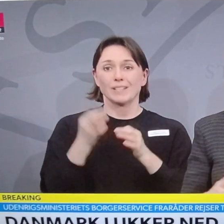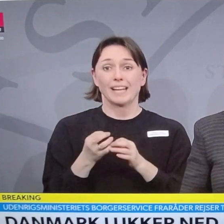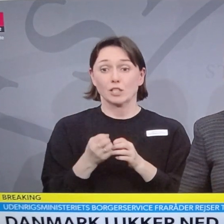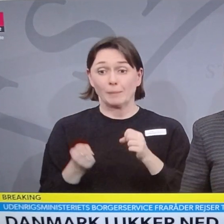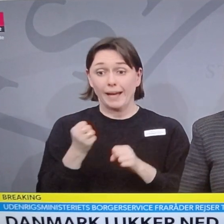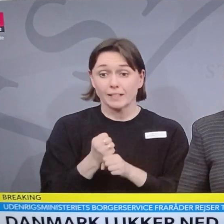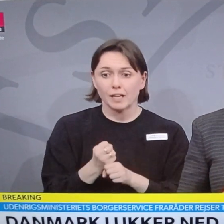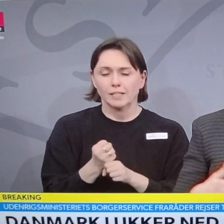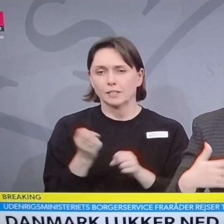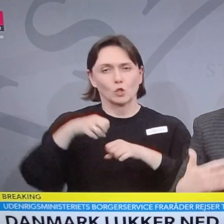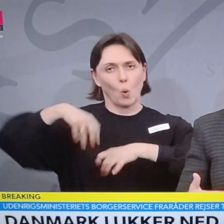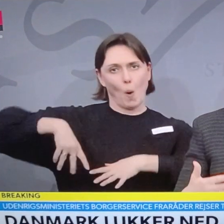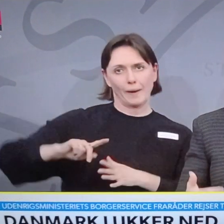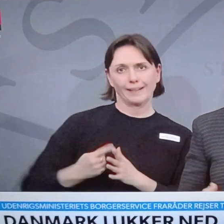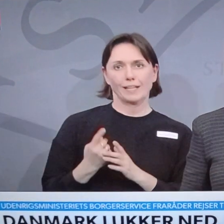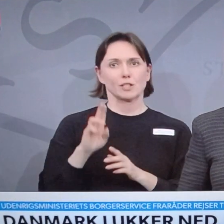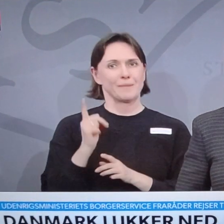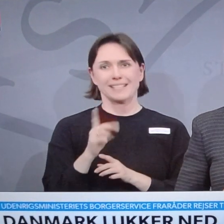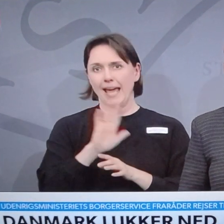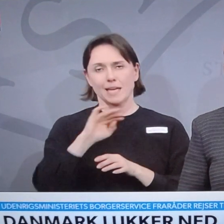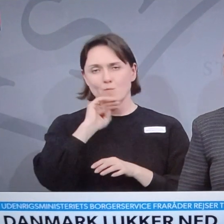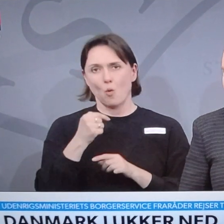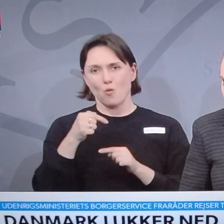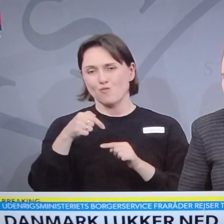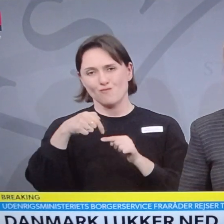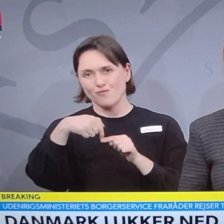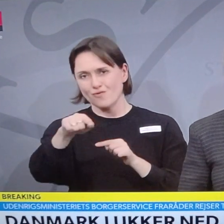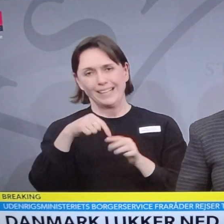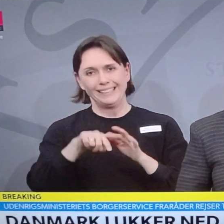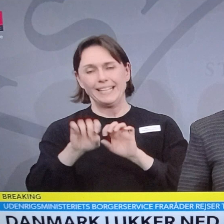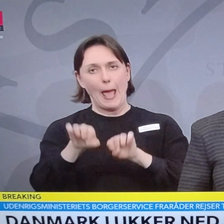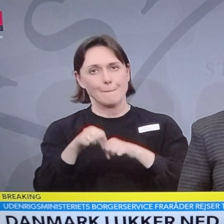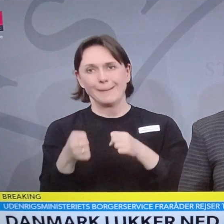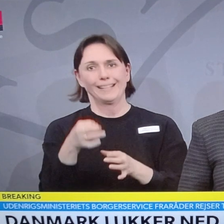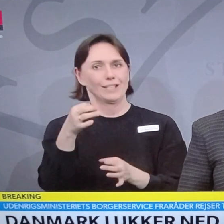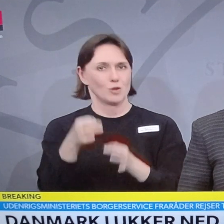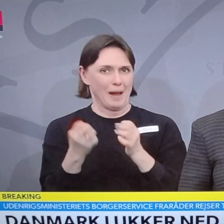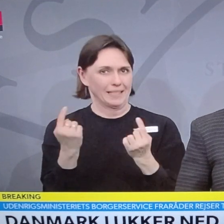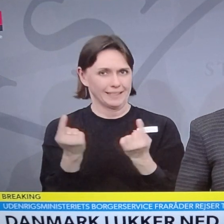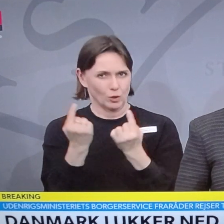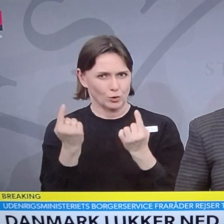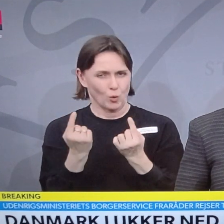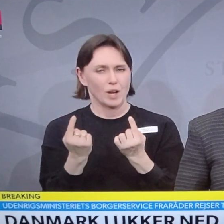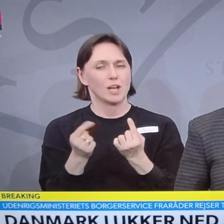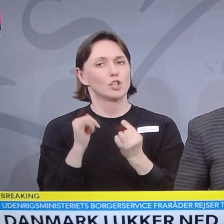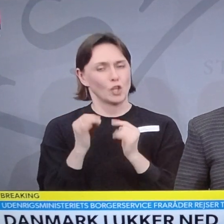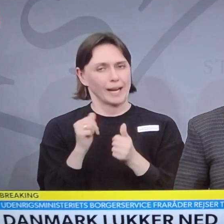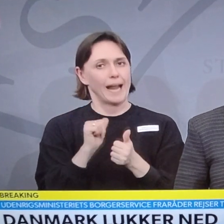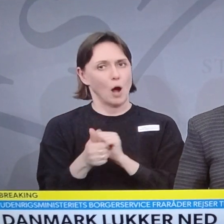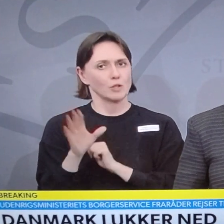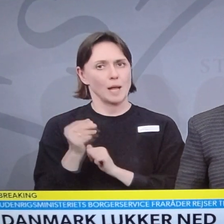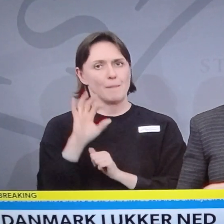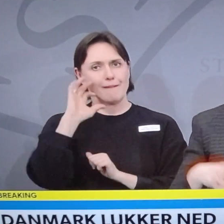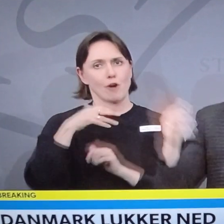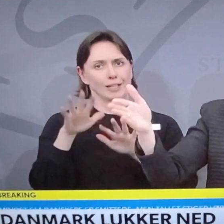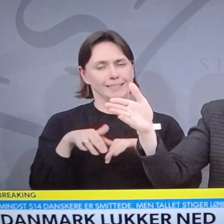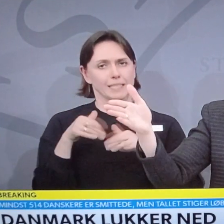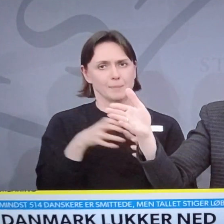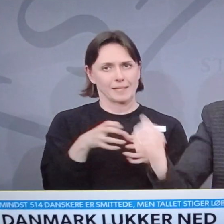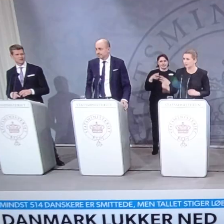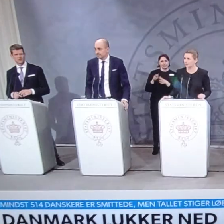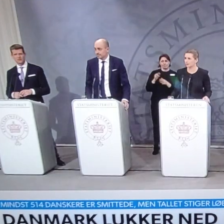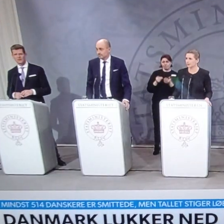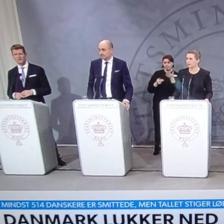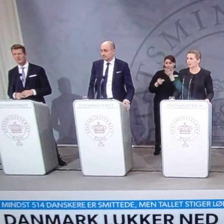vi ikke skal bruge i en almindelig normal situation. Det er aftalt med folketingspartier. Så går vi her.